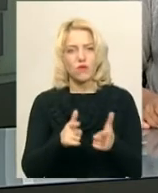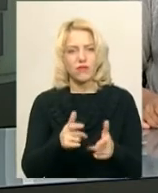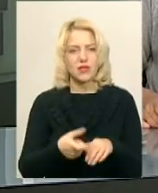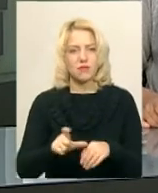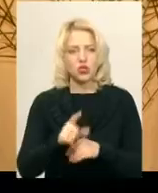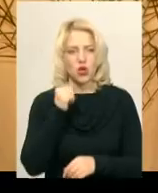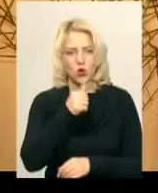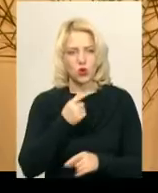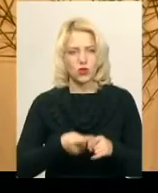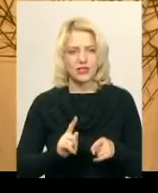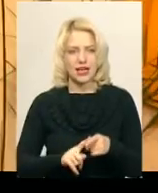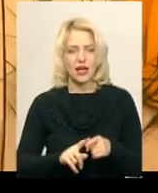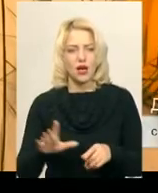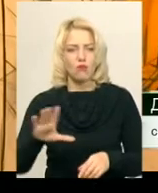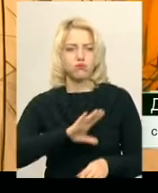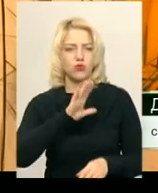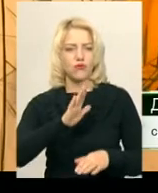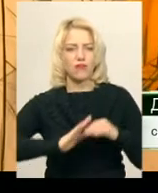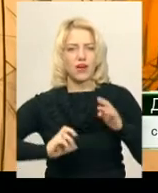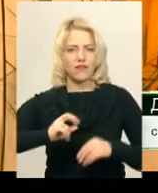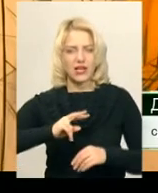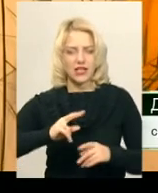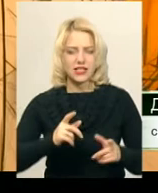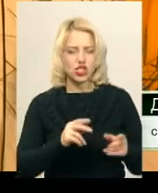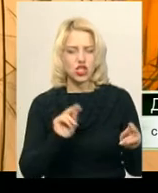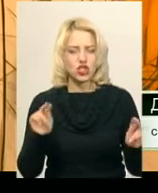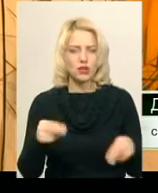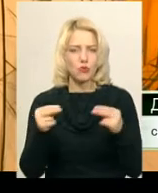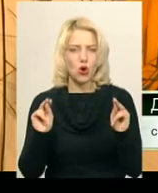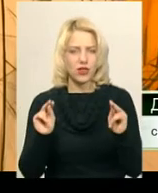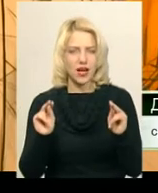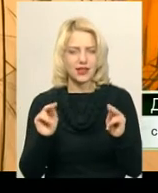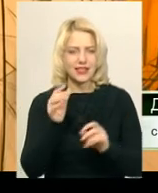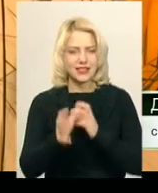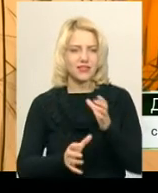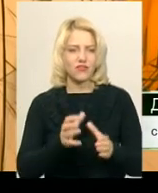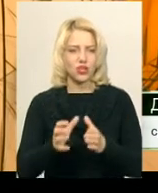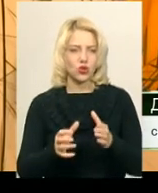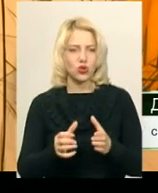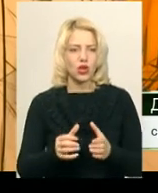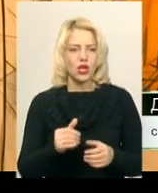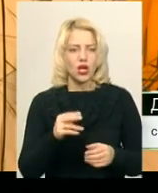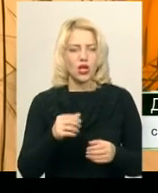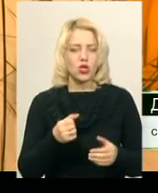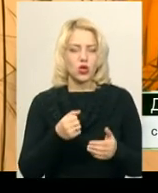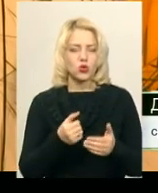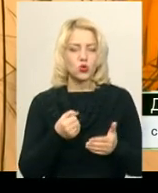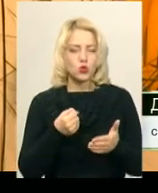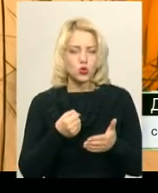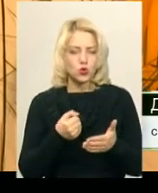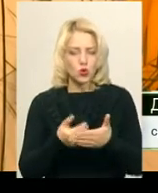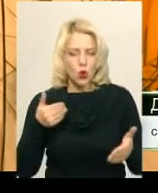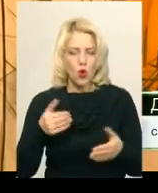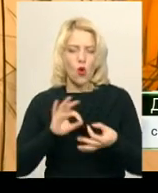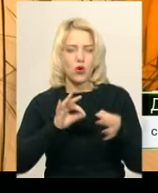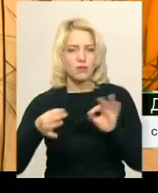Це був кваліфікаційний чемпіонат світу до Олімпійських ігор. Ми завоювали